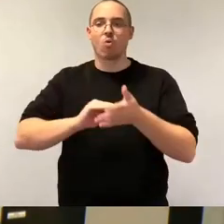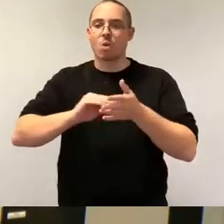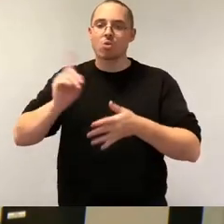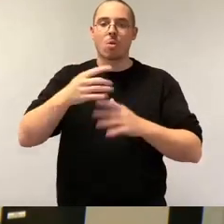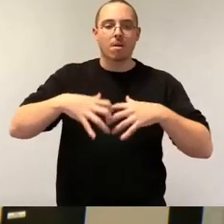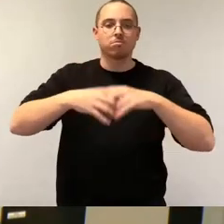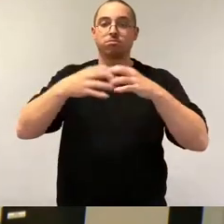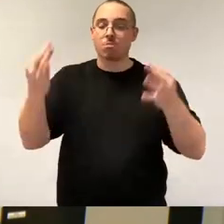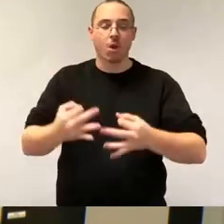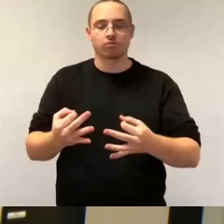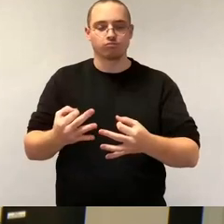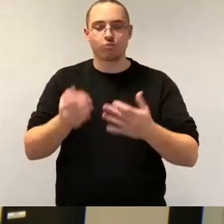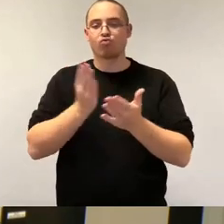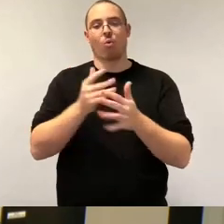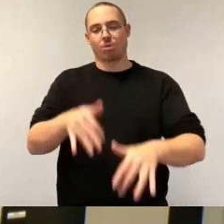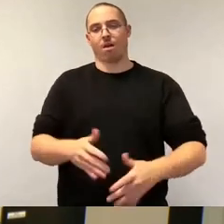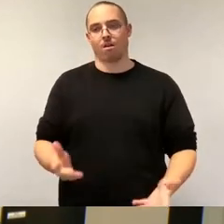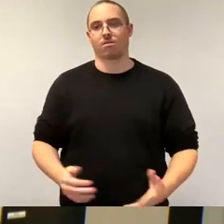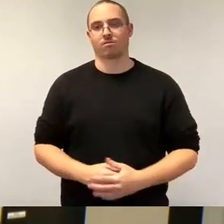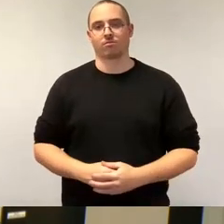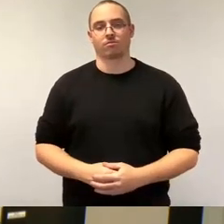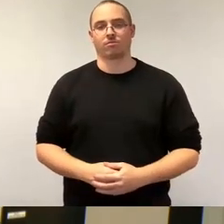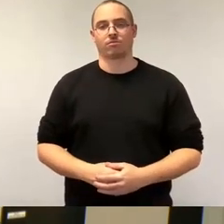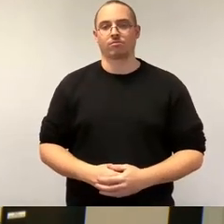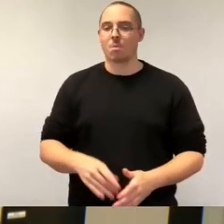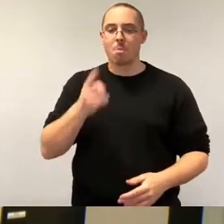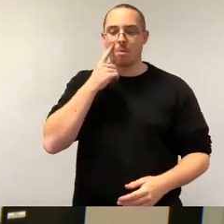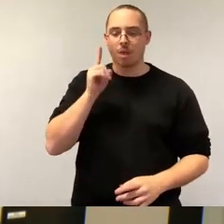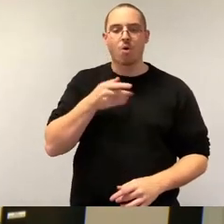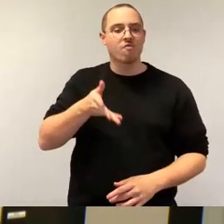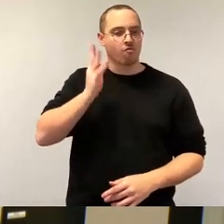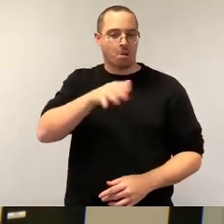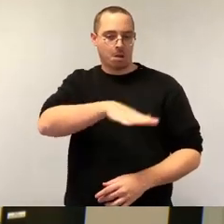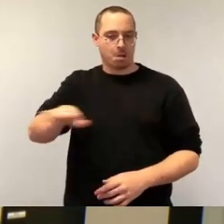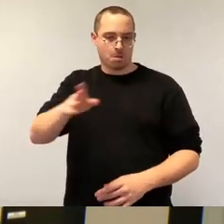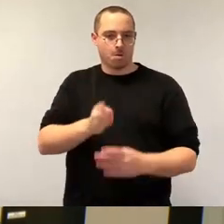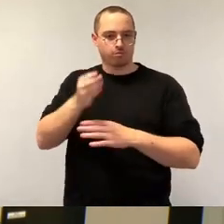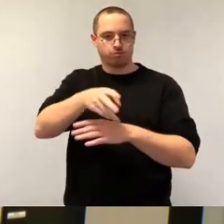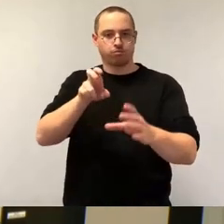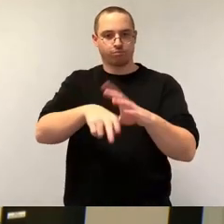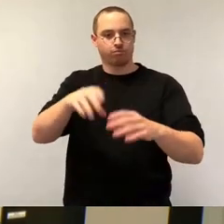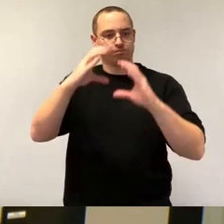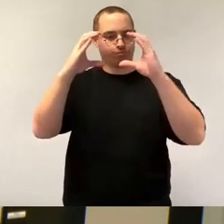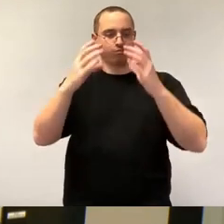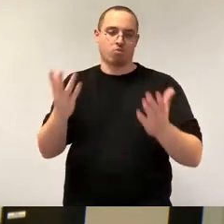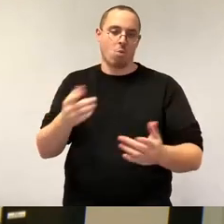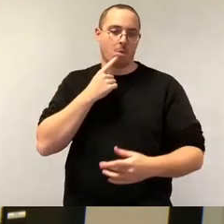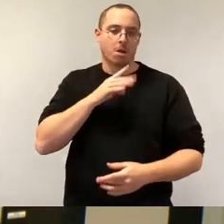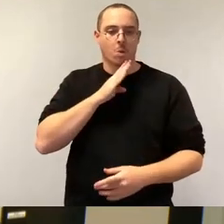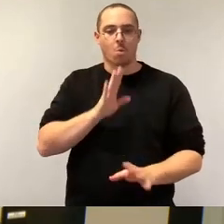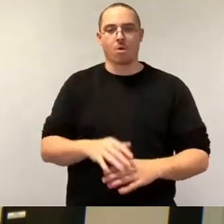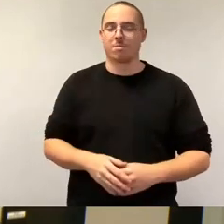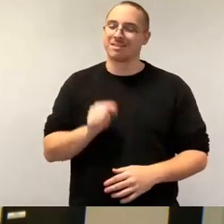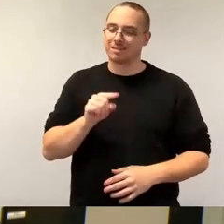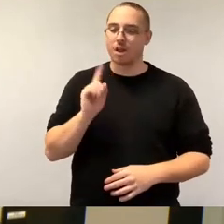Die läuft gut mit 500 Kindern, im Moment auch gut ausgelastet. Aber auch dort wird ein starker Zustrom zu erwarten sein von